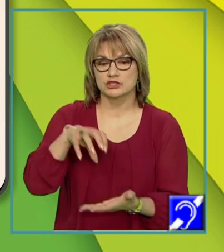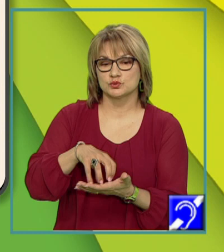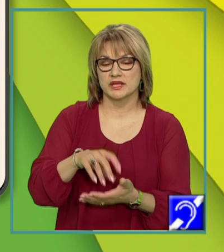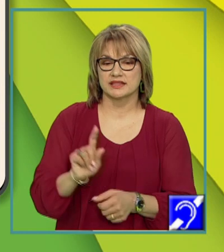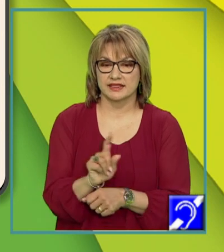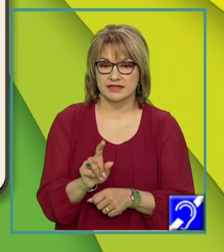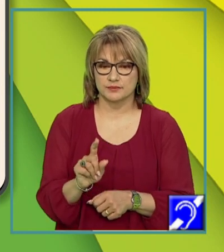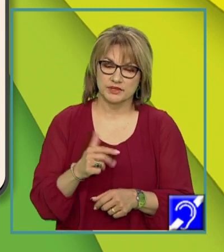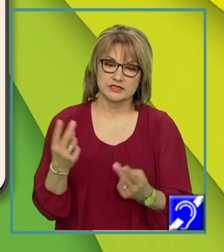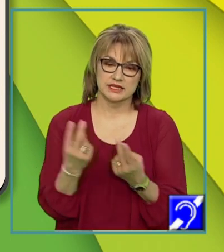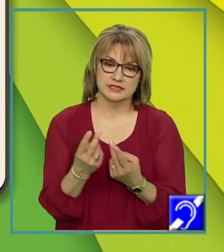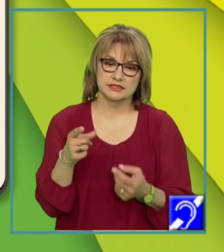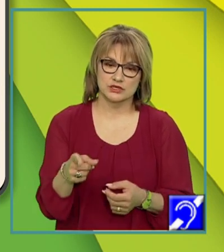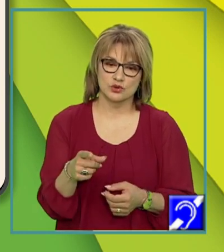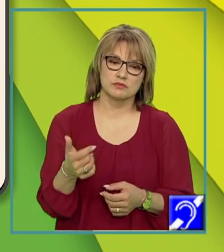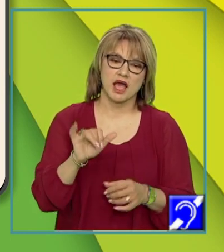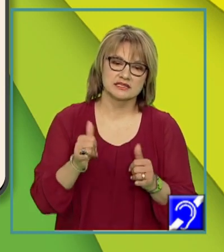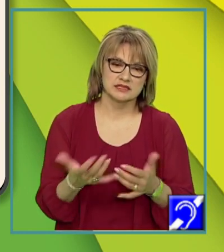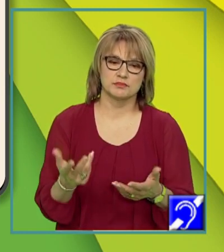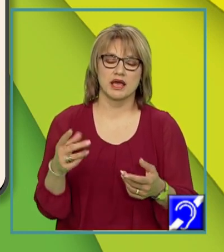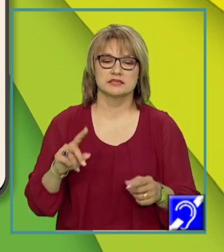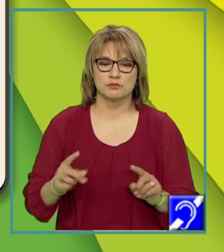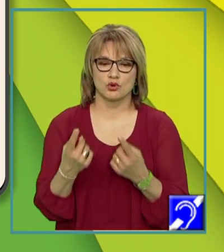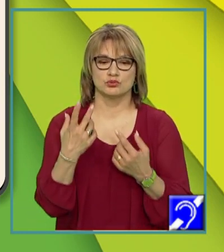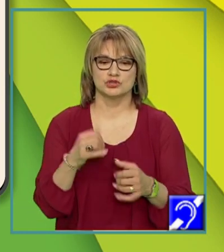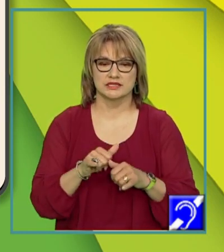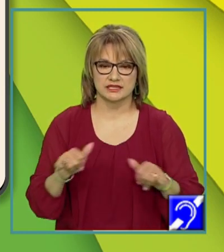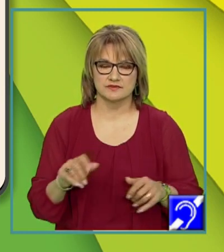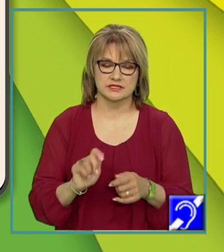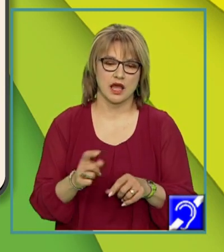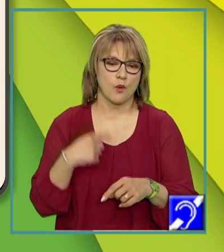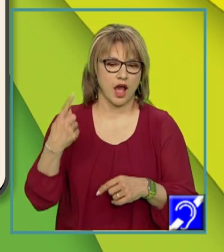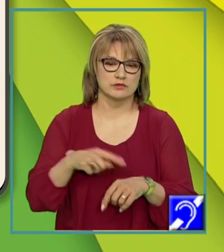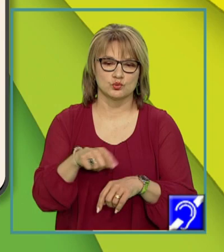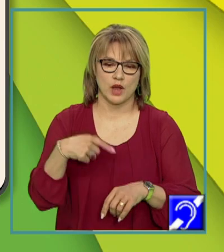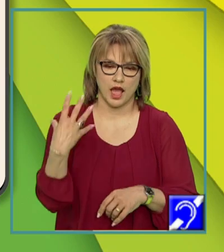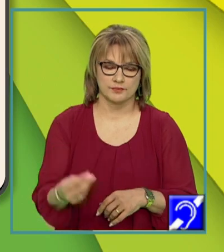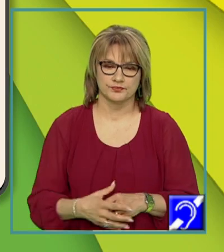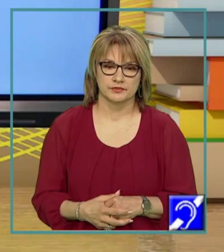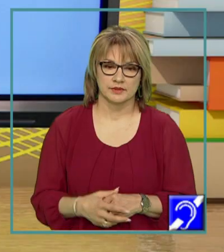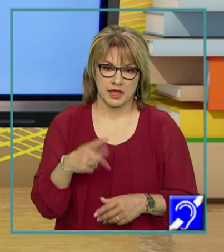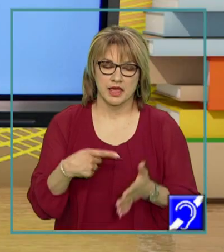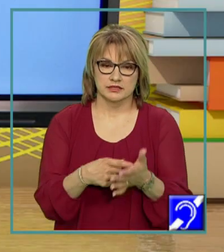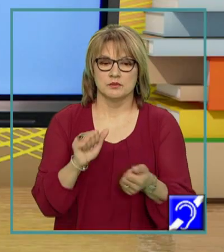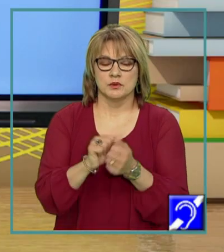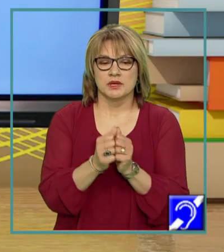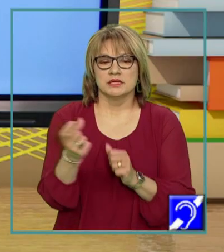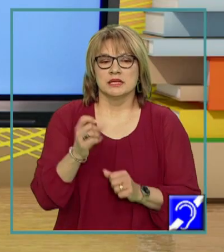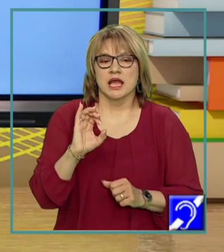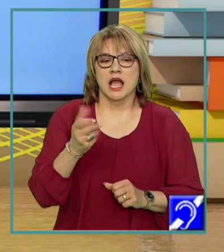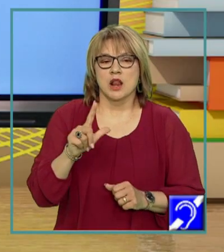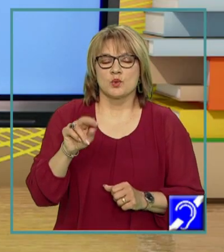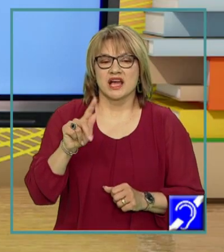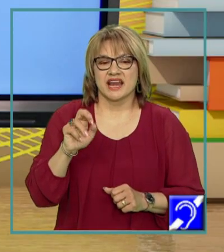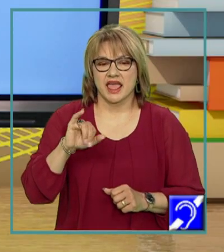sinonim cu a se întâmpla, a se produce, a se desfășura sau a dura. Iată un exemplu. Bătălia de la Călugăreni a fost în